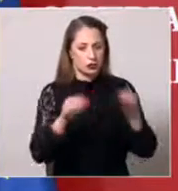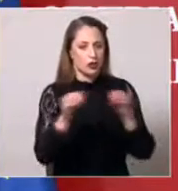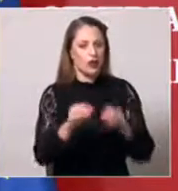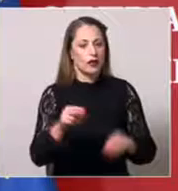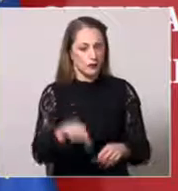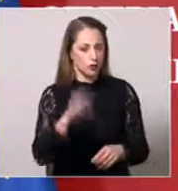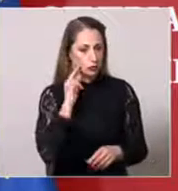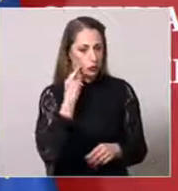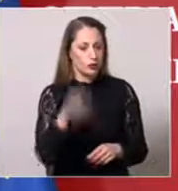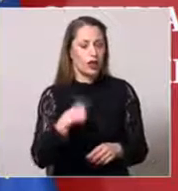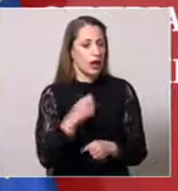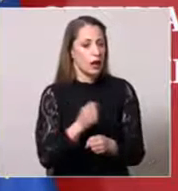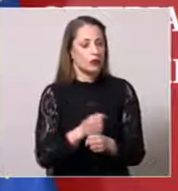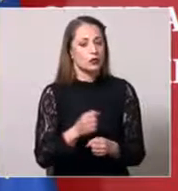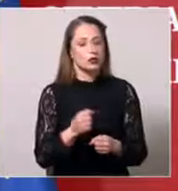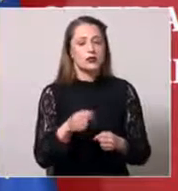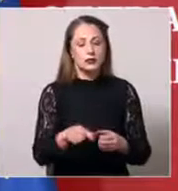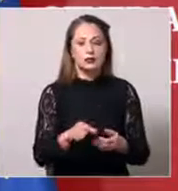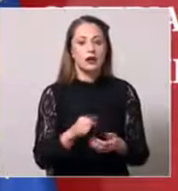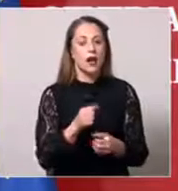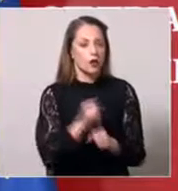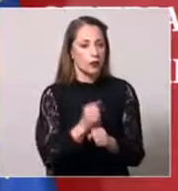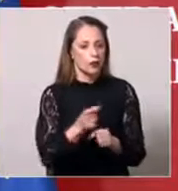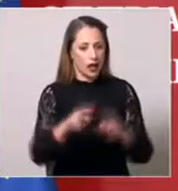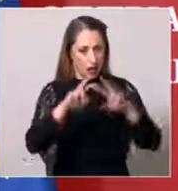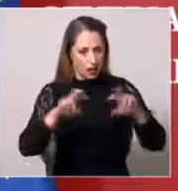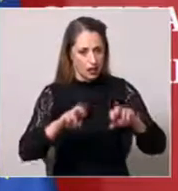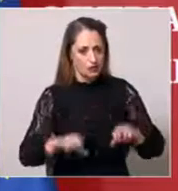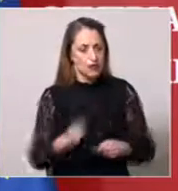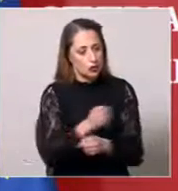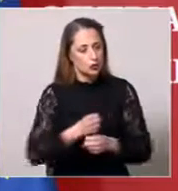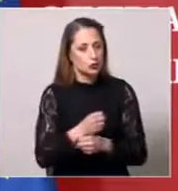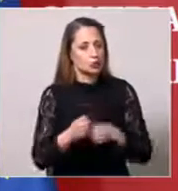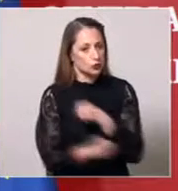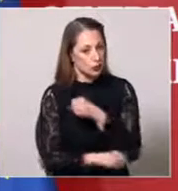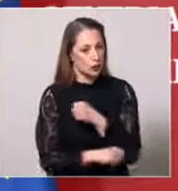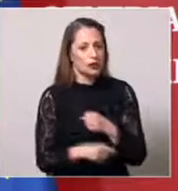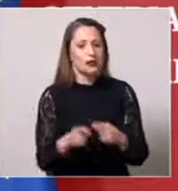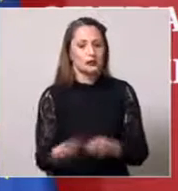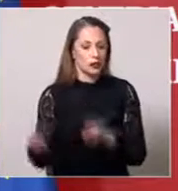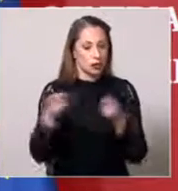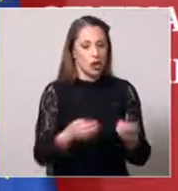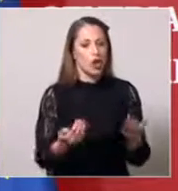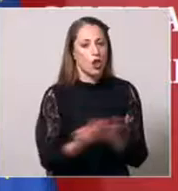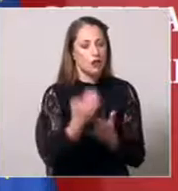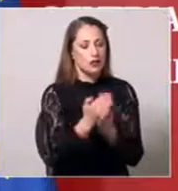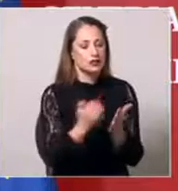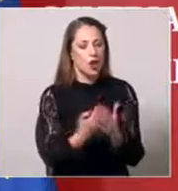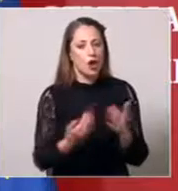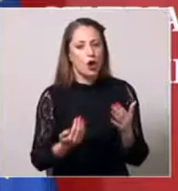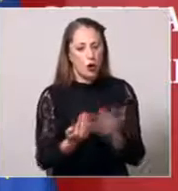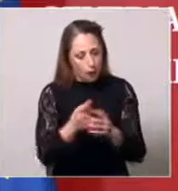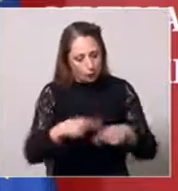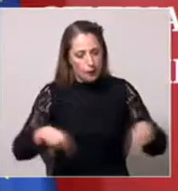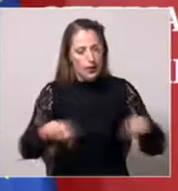Скопја работиме на изработка на компаративна анализа и студија за потребите за донесување на закон за потекло на имот